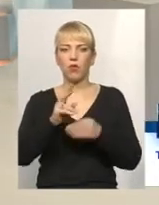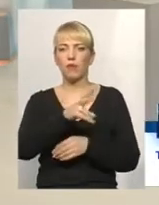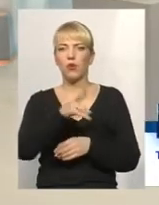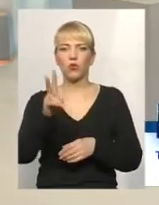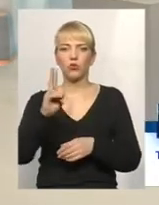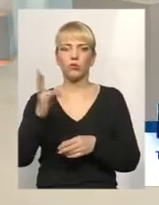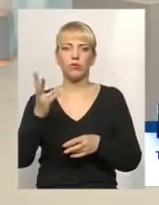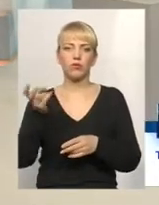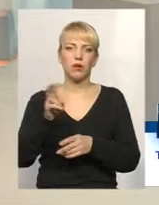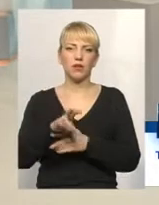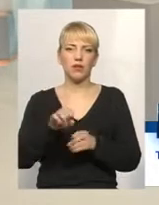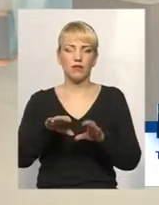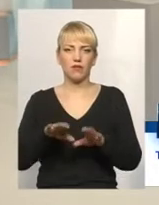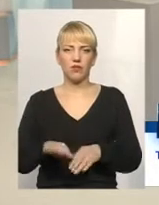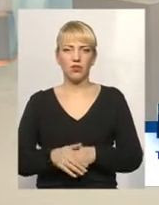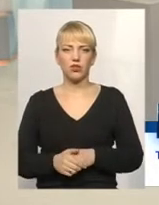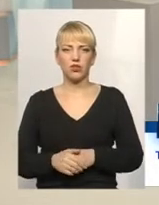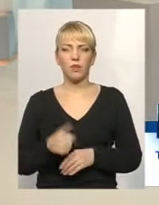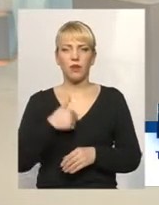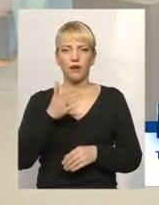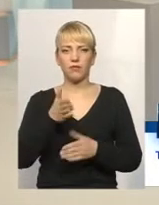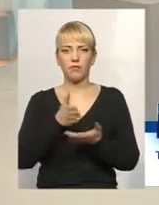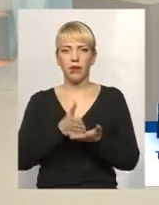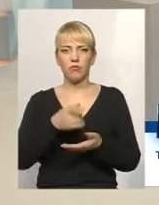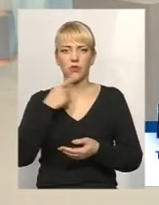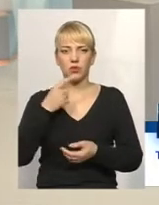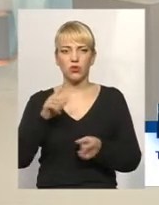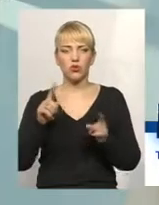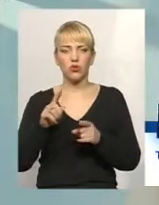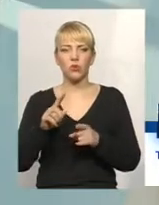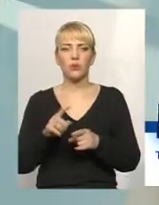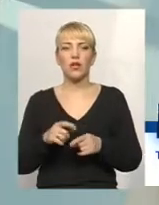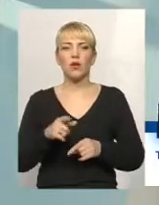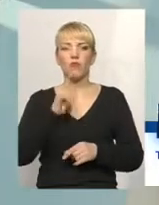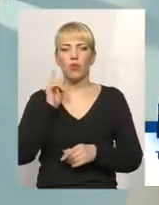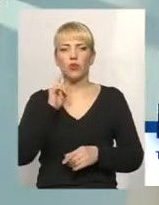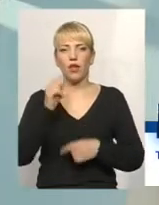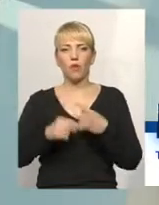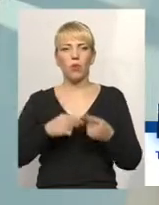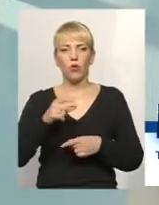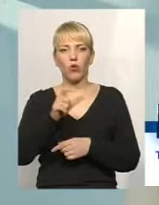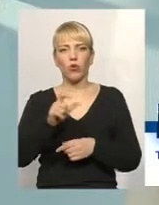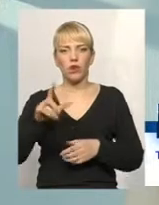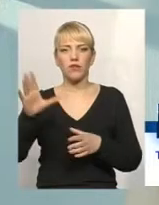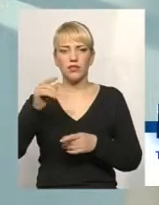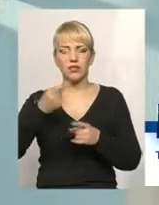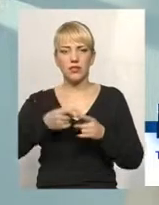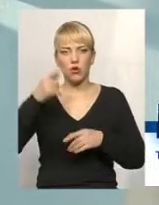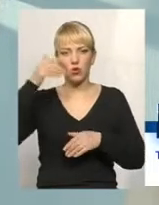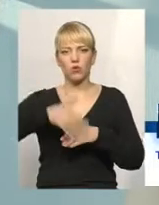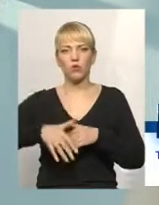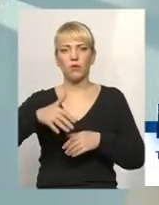має прийти і вирішити. скажімо прямо, я скажу, що молоде покоління все це розуміє. Більш старше